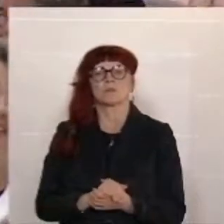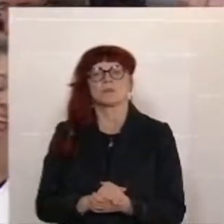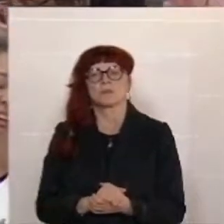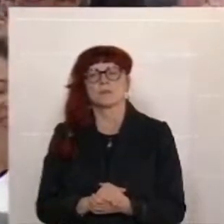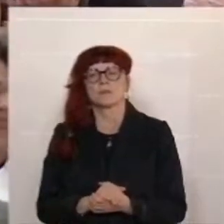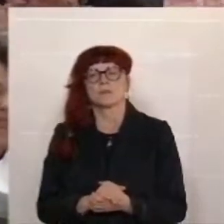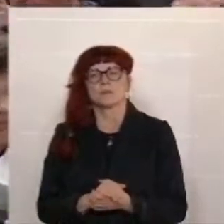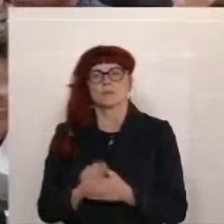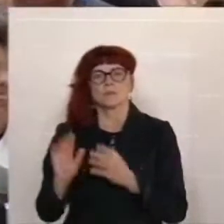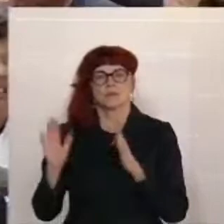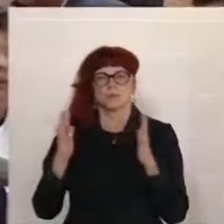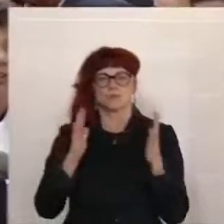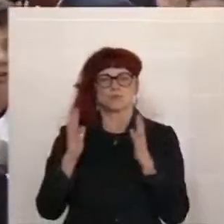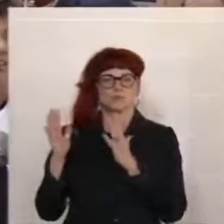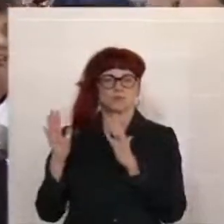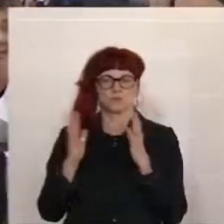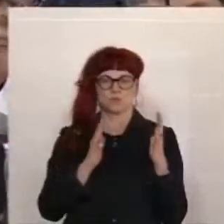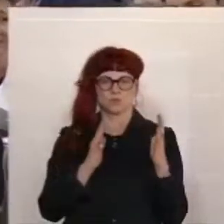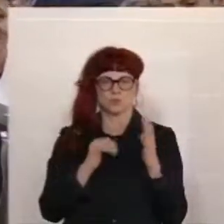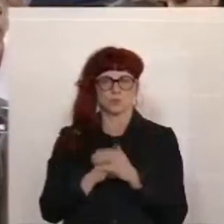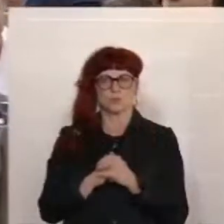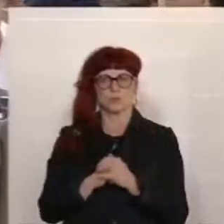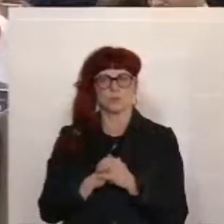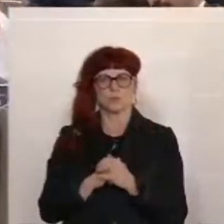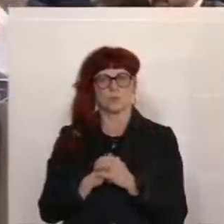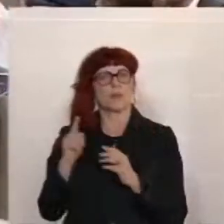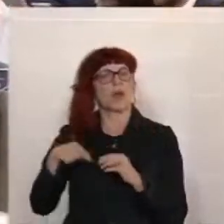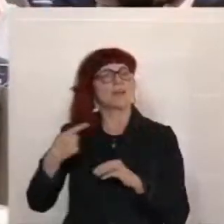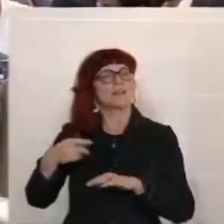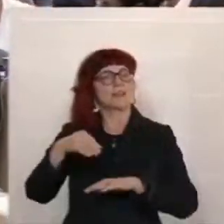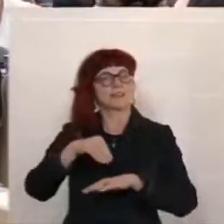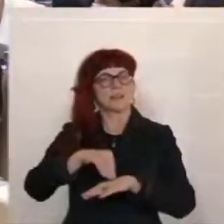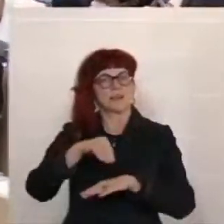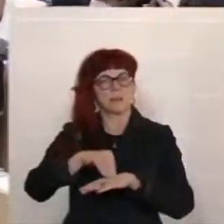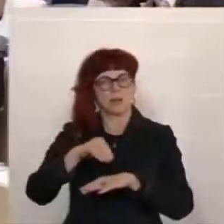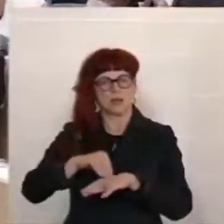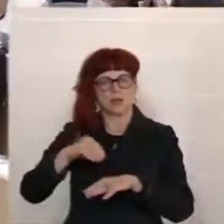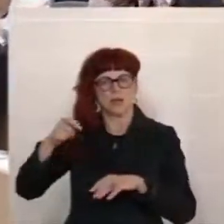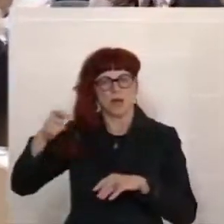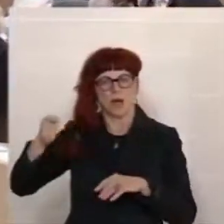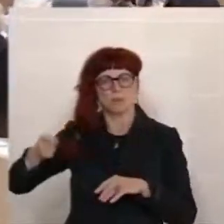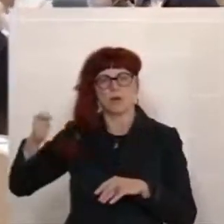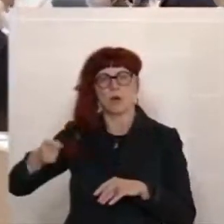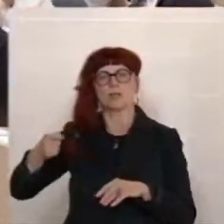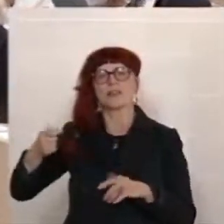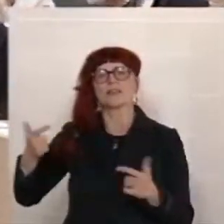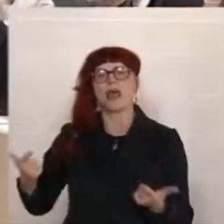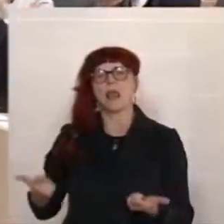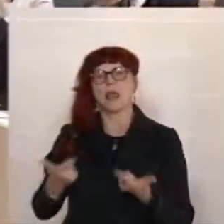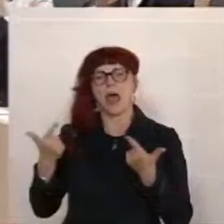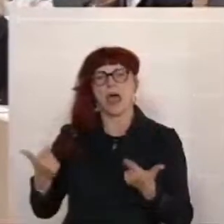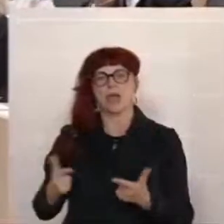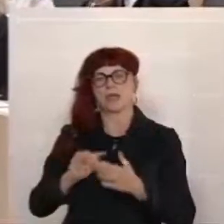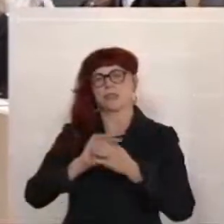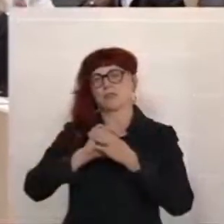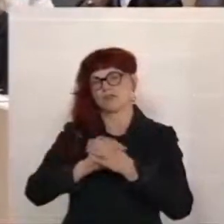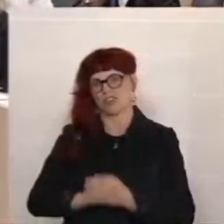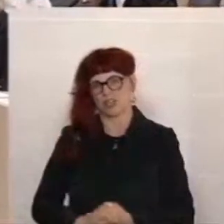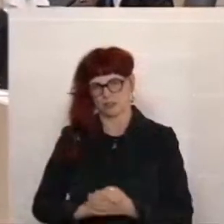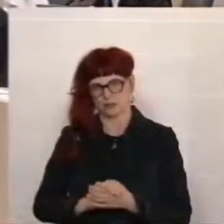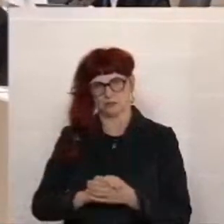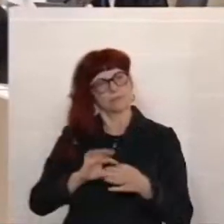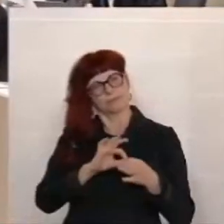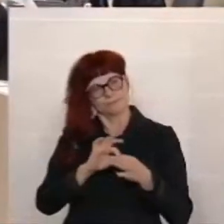kippt, kippt alles andere sehr schnell. So SPÖ-Chefin und Klub-Chefin Pamela Rendi-Wagner. Expertinnen und